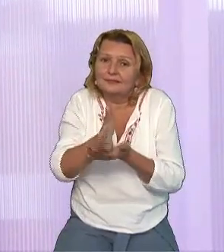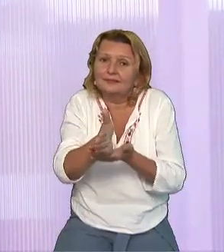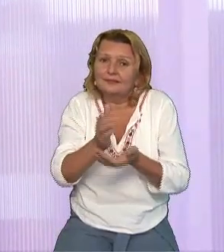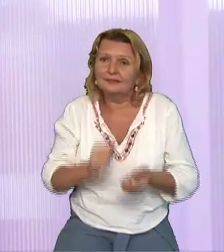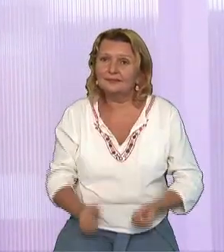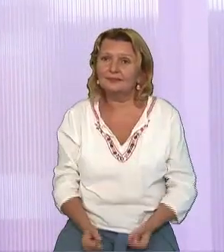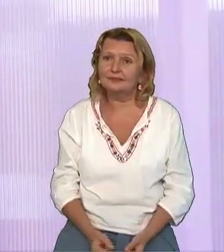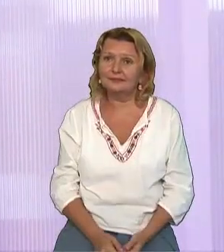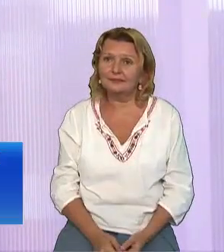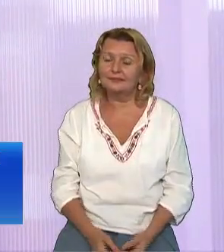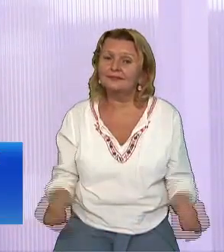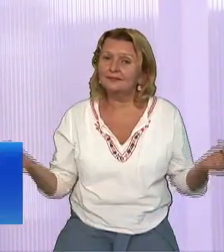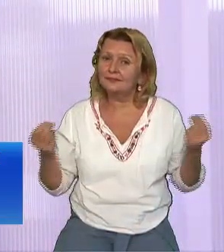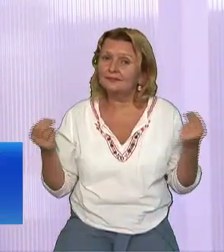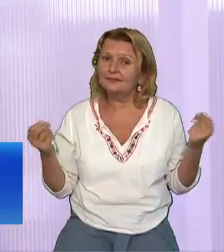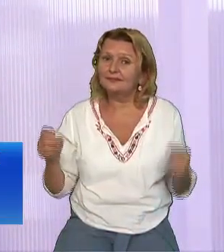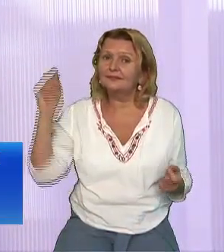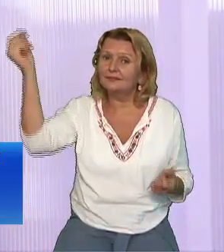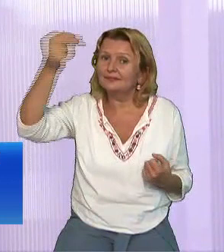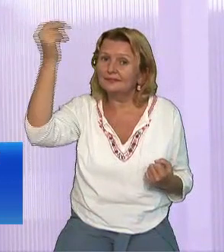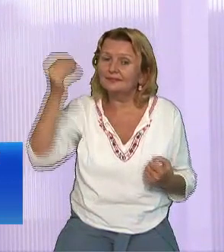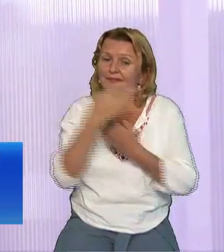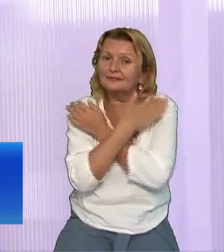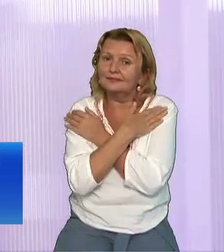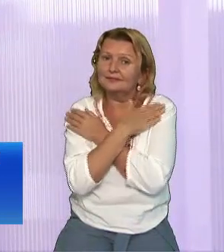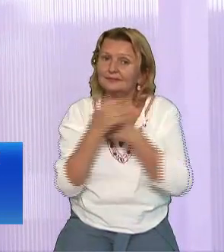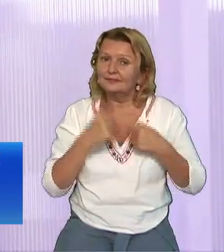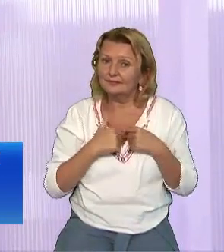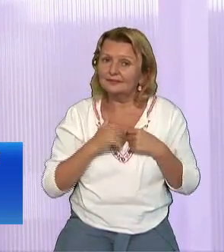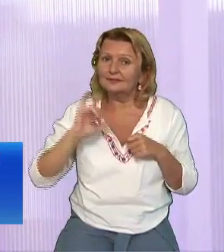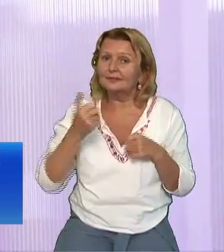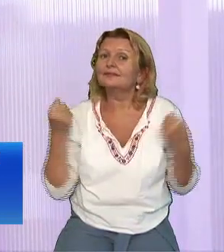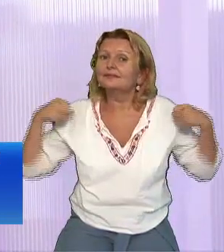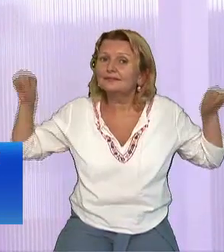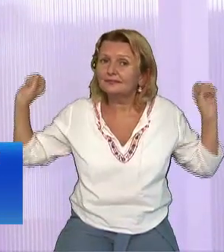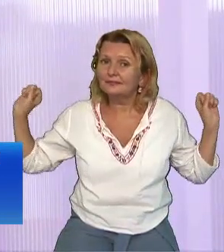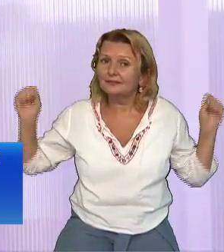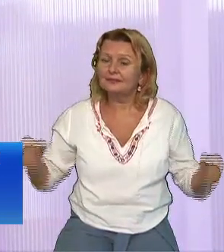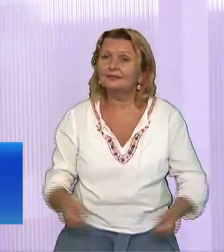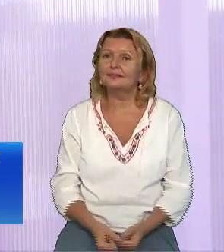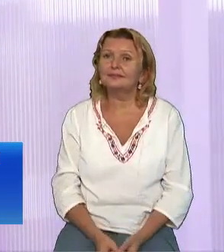Pentru că El ne-a iubit și pe noi ne-a mântuit,